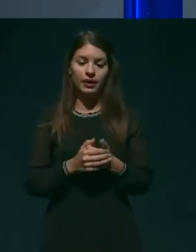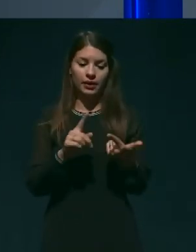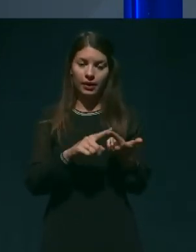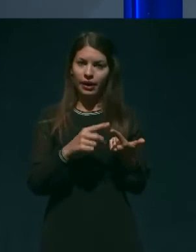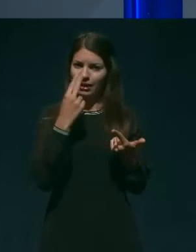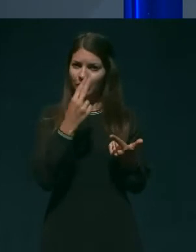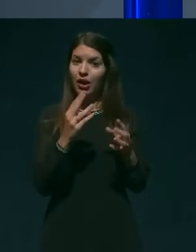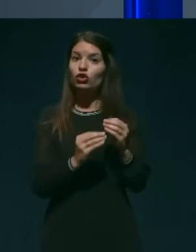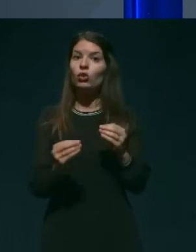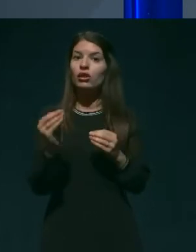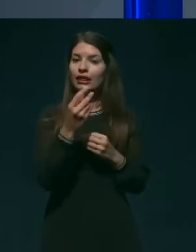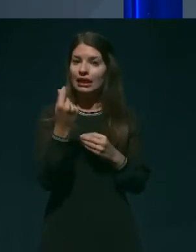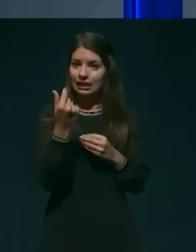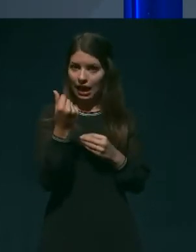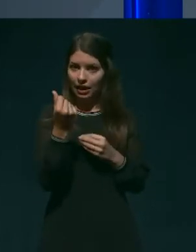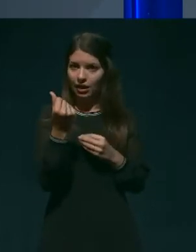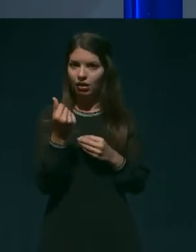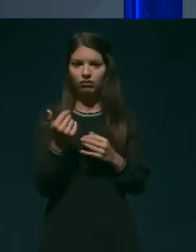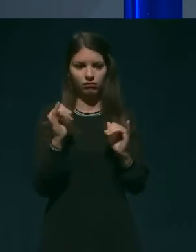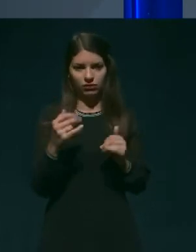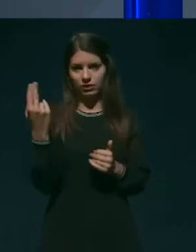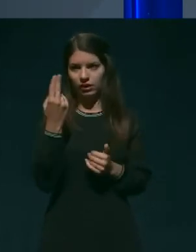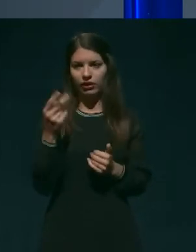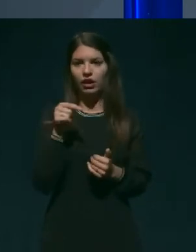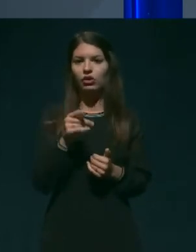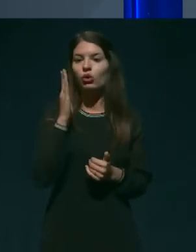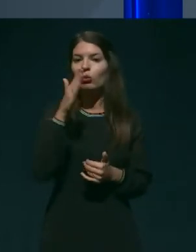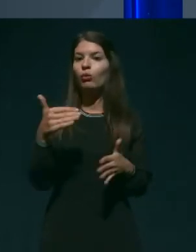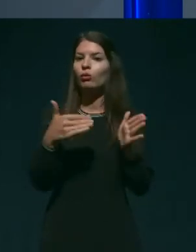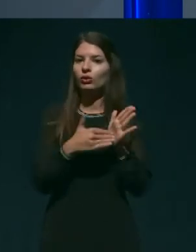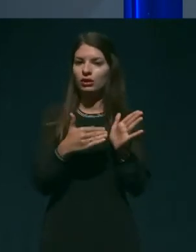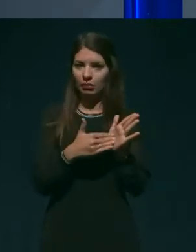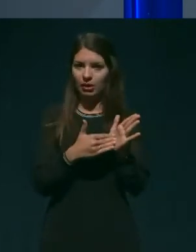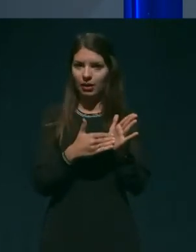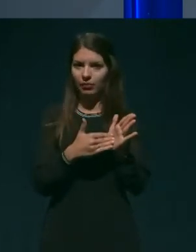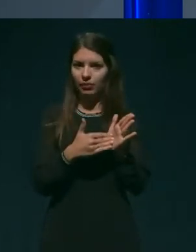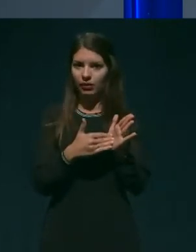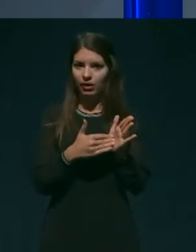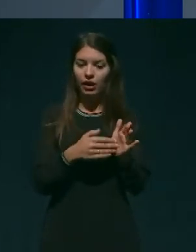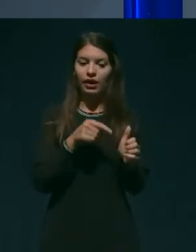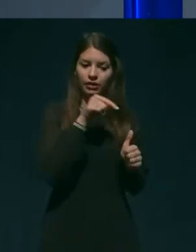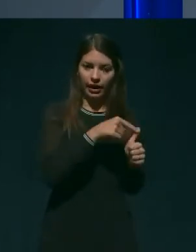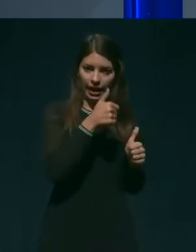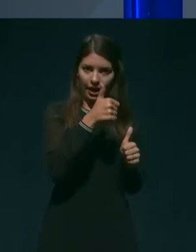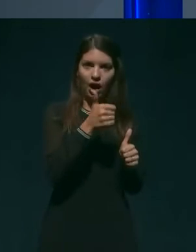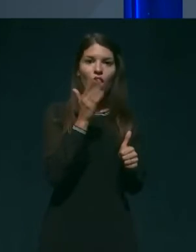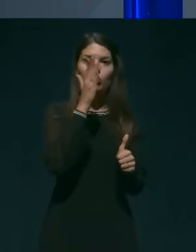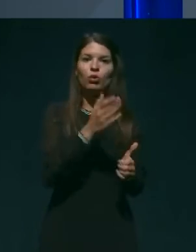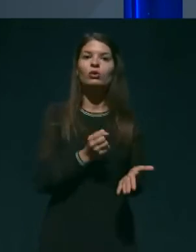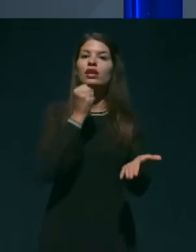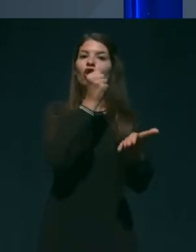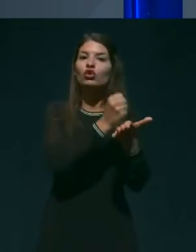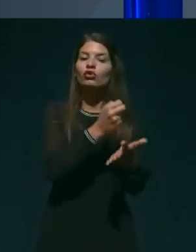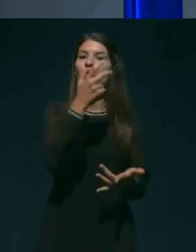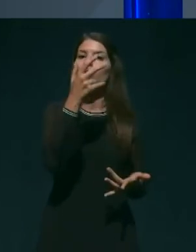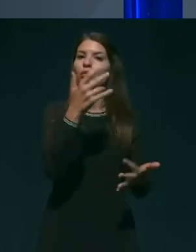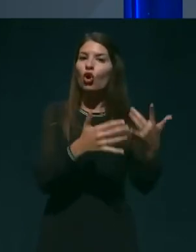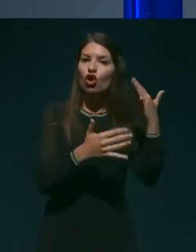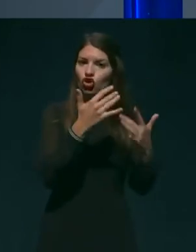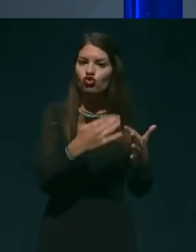sredstev, sveda bodo potrebna. Eno so tista, ki jih bo proračun zagotovil za vsa